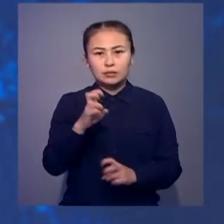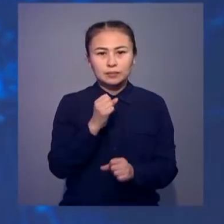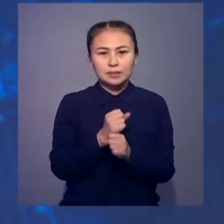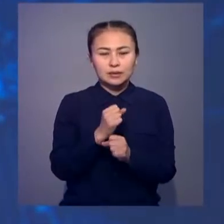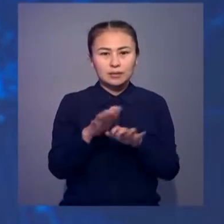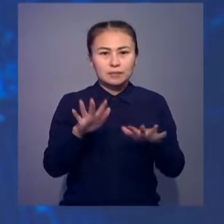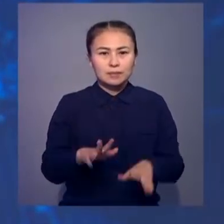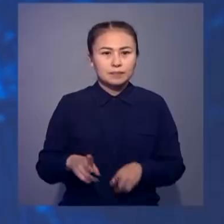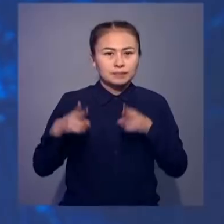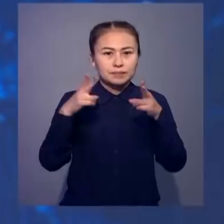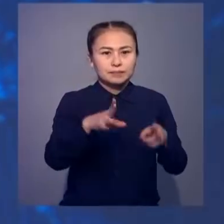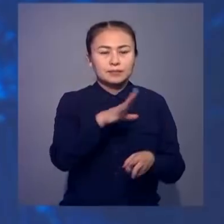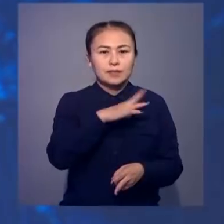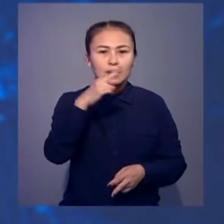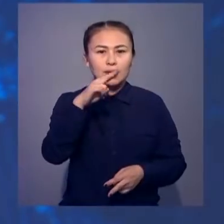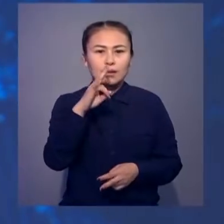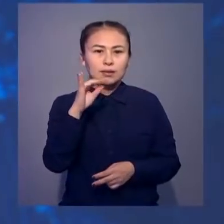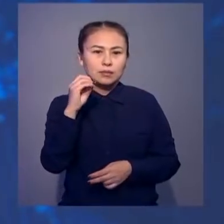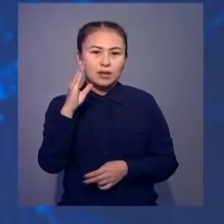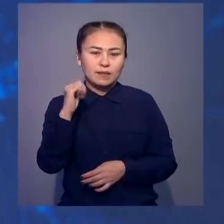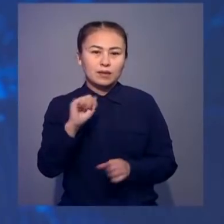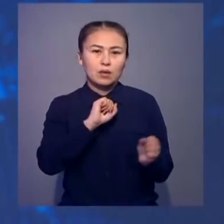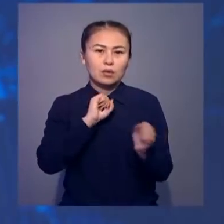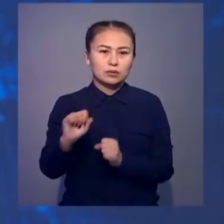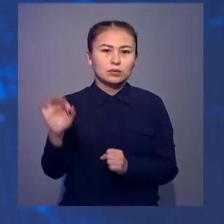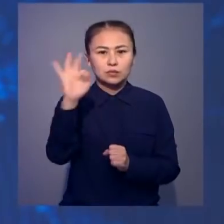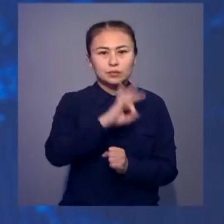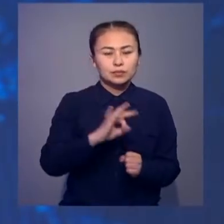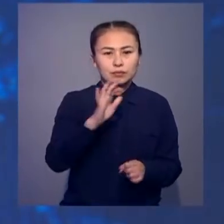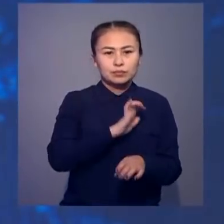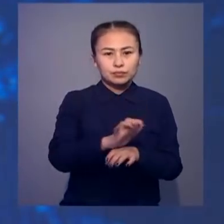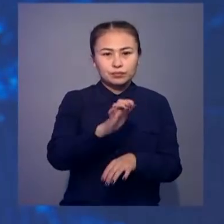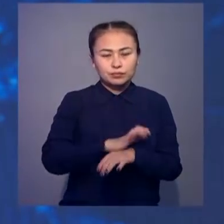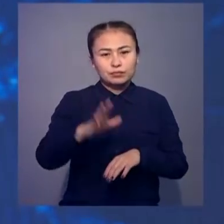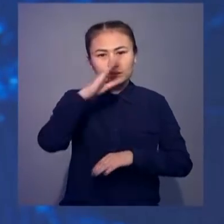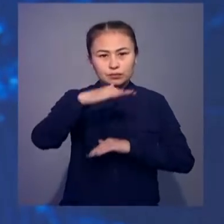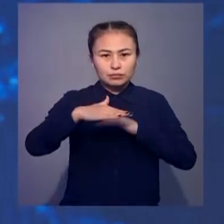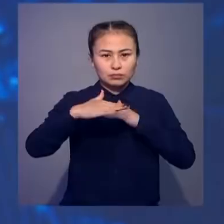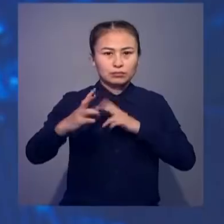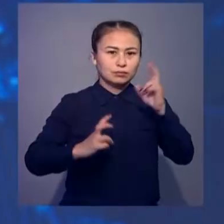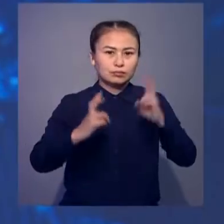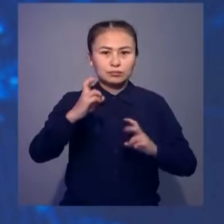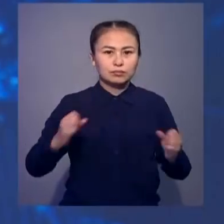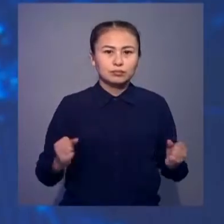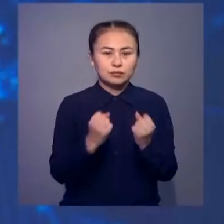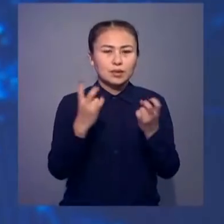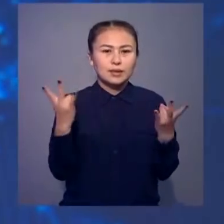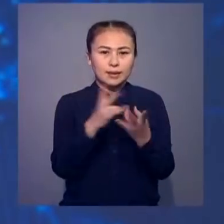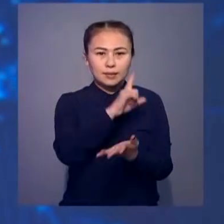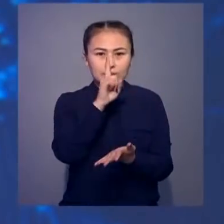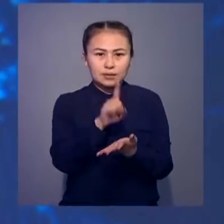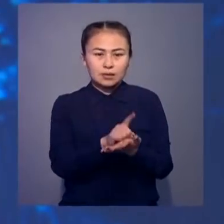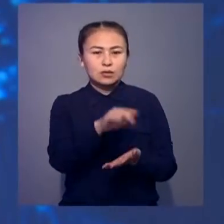парламент сенатының түріғасы Дариган Азербайева қорғаныз саласына өнім шығарып отырған ұтандық кәсіп орындарды қолдау керектеді.